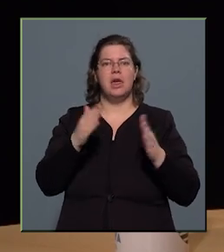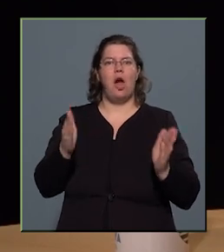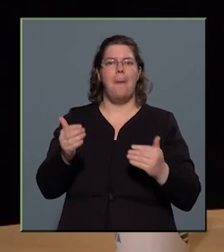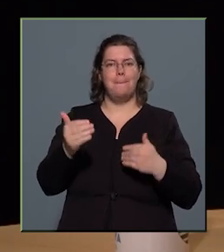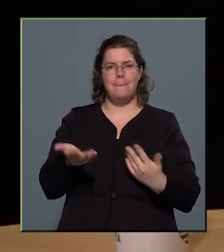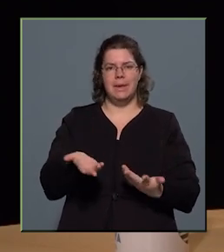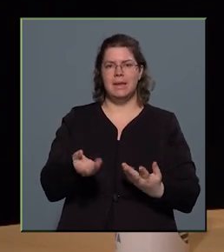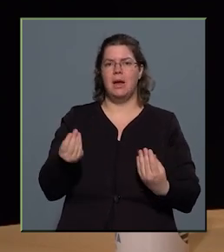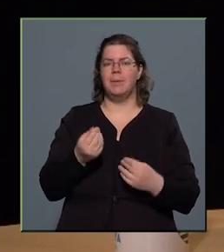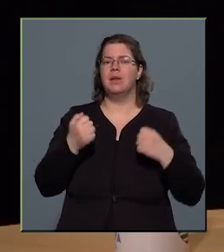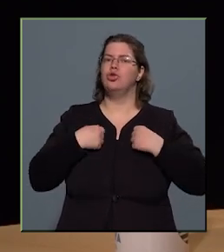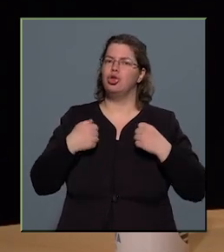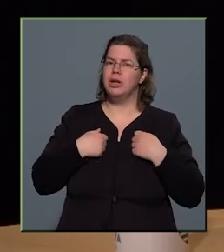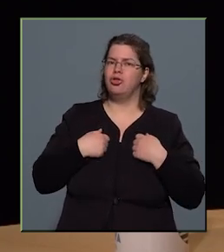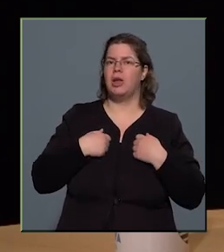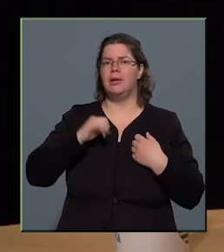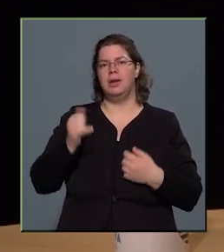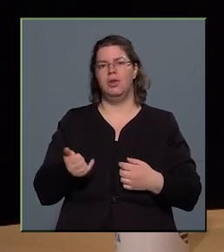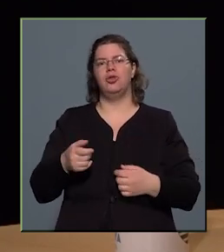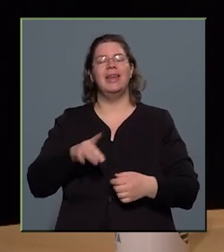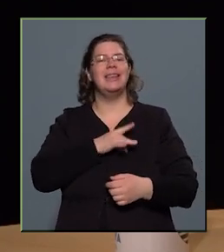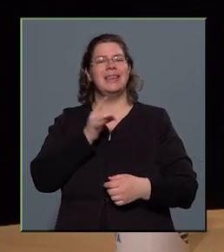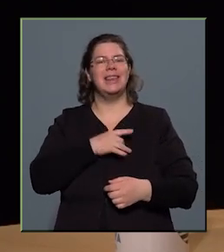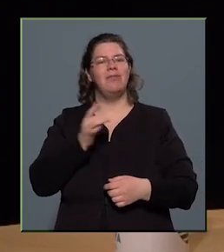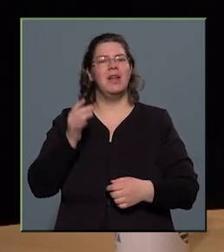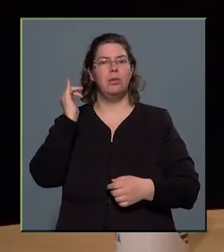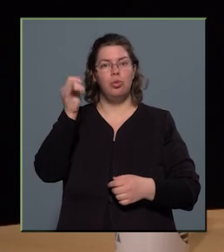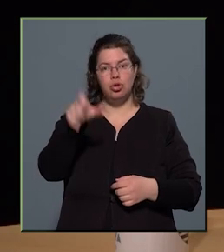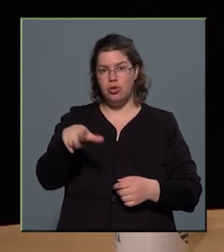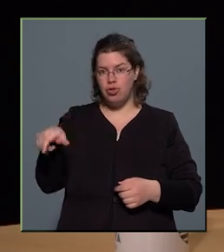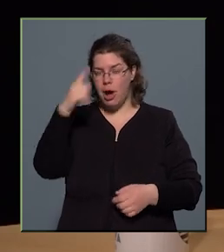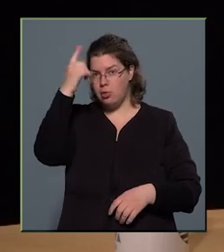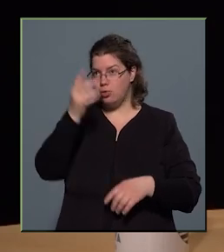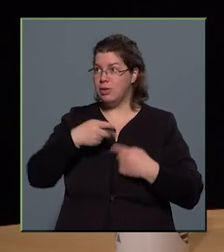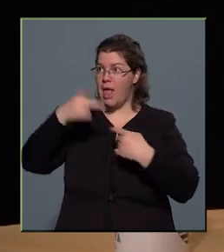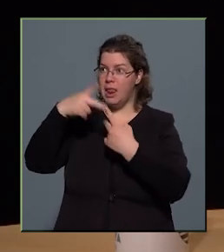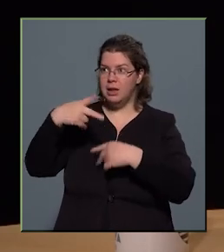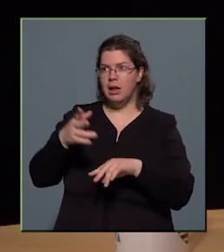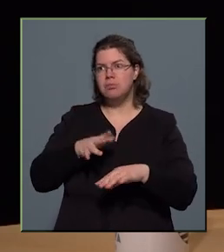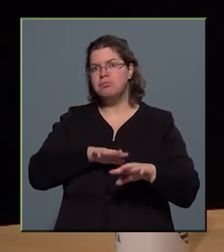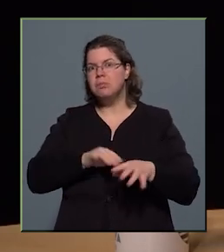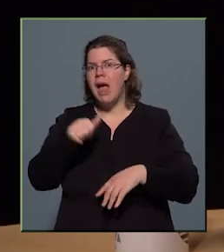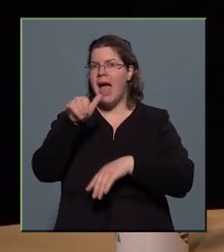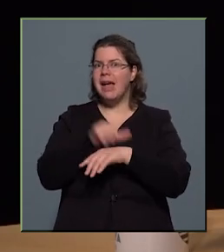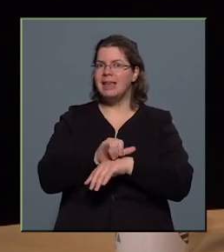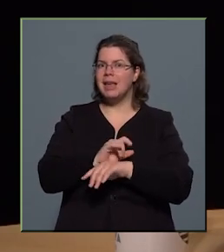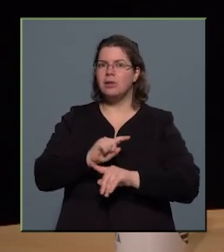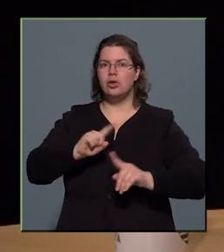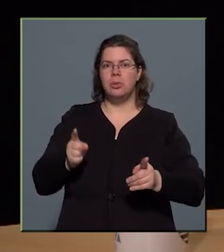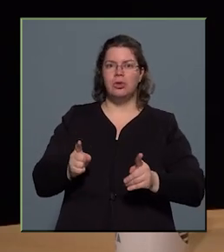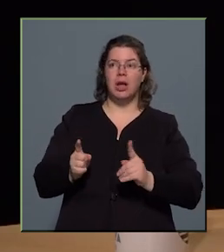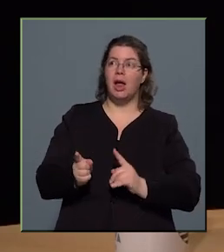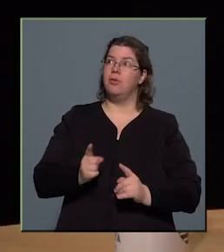turistákat és civil utasokat tud szállítani a világűrbe, nagyjából egy hét különbséggel fölment a